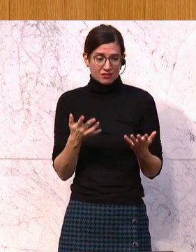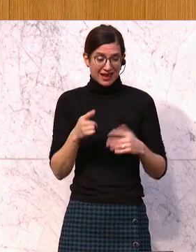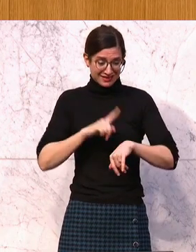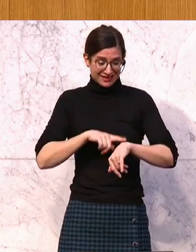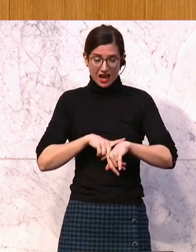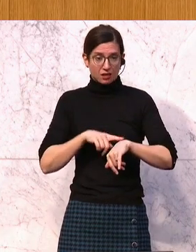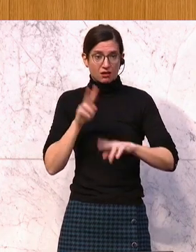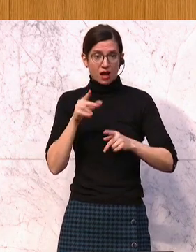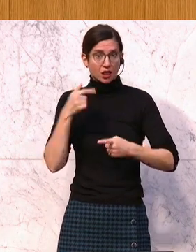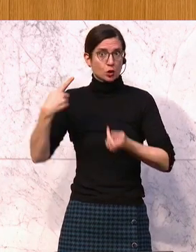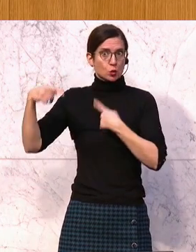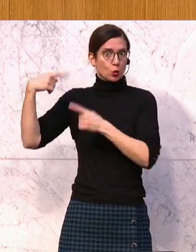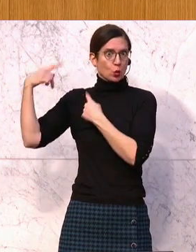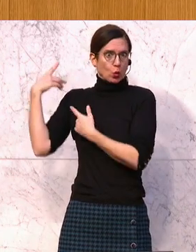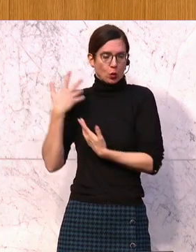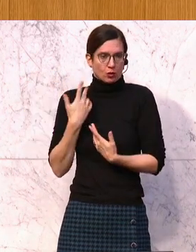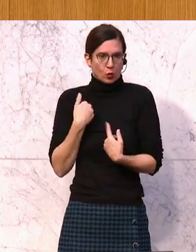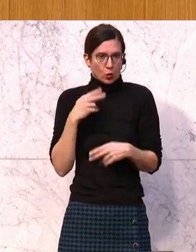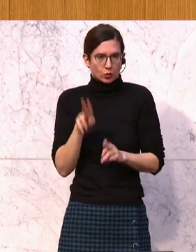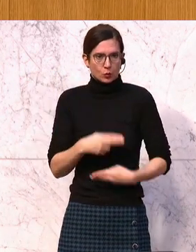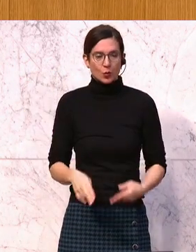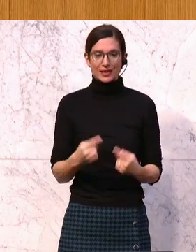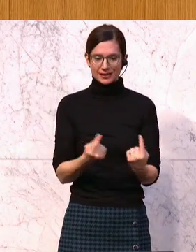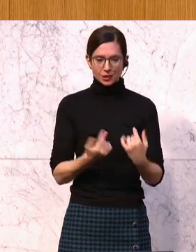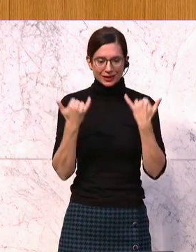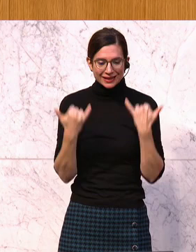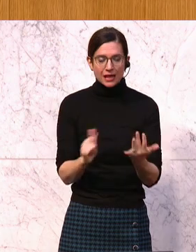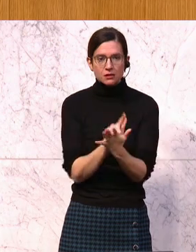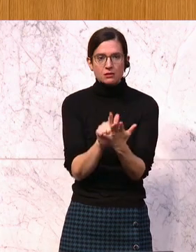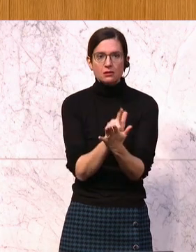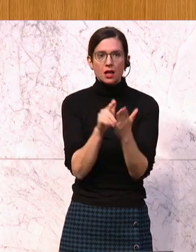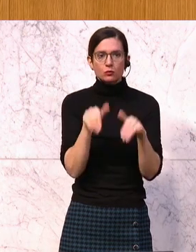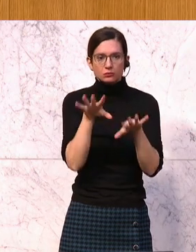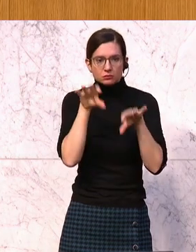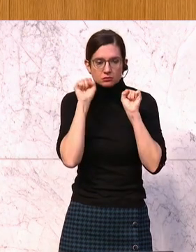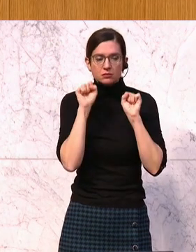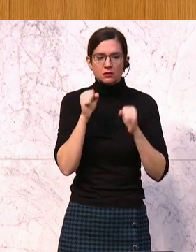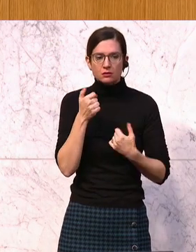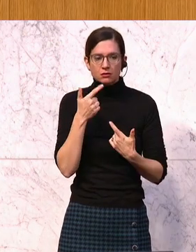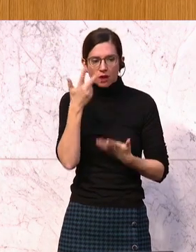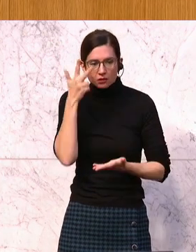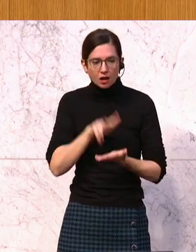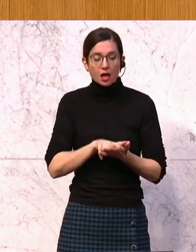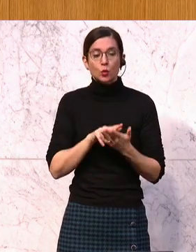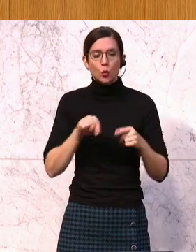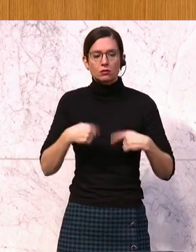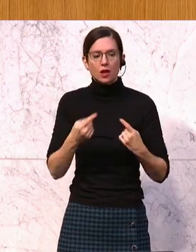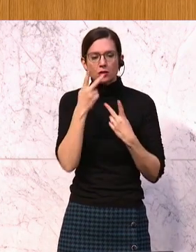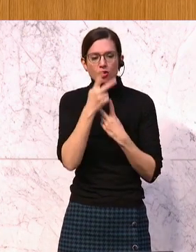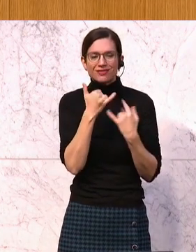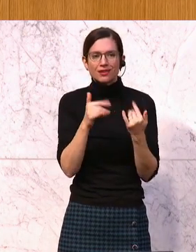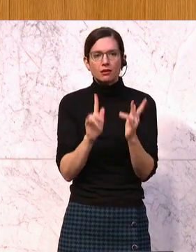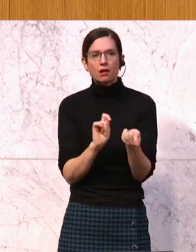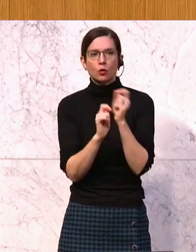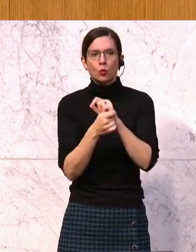Zeit zurückzudrehen. Es geht darum, die Situation, wie sie ist, zur Kenntnis zu nehmen und von da ausgehend die richtigen Schritte